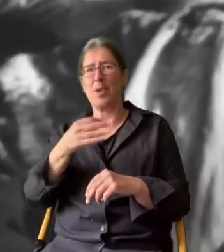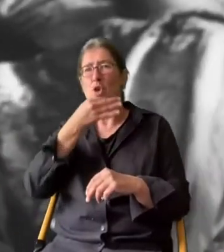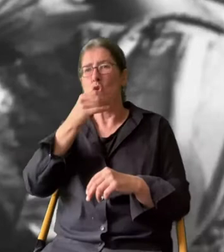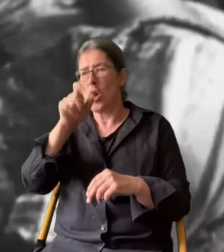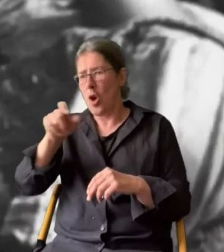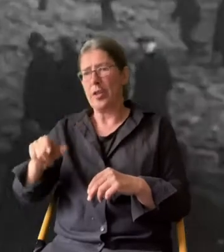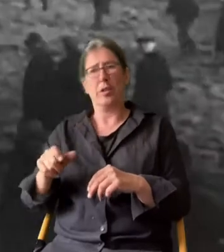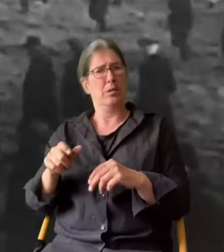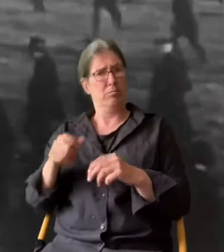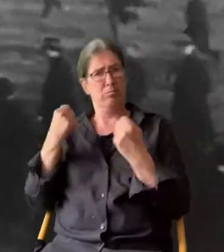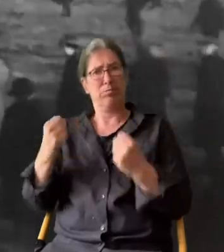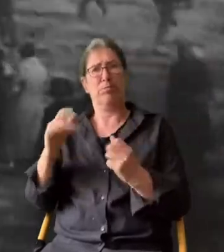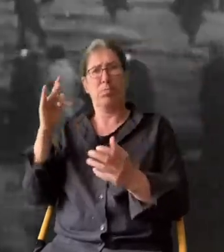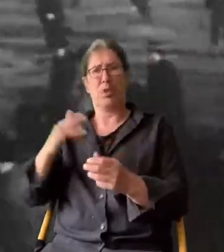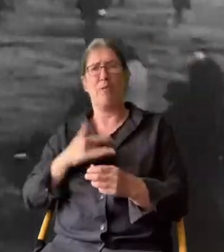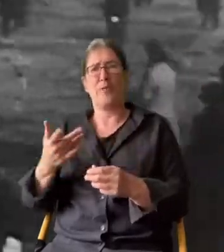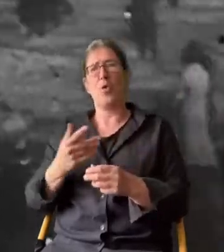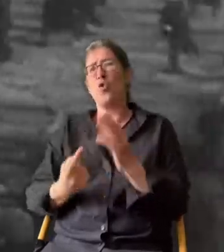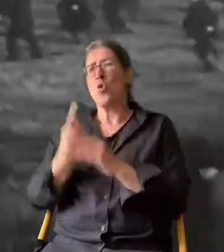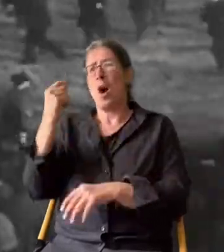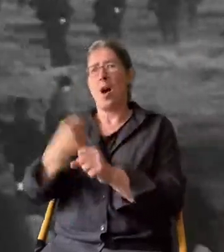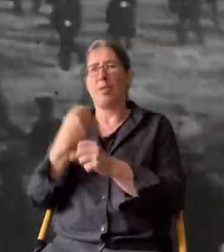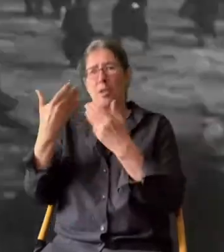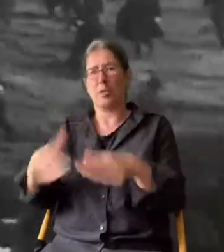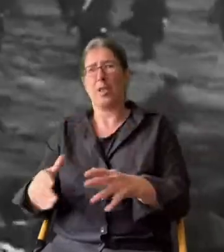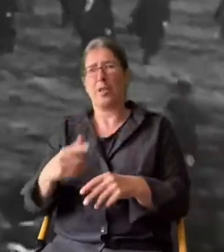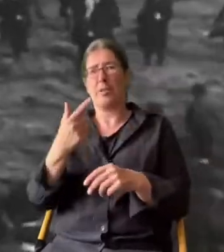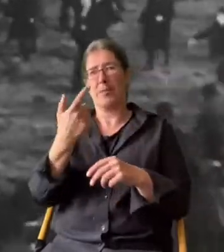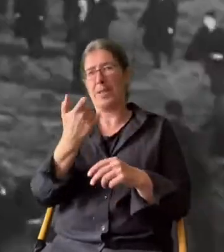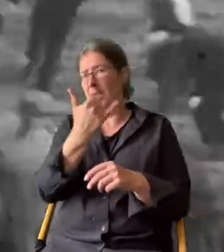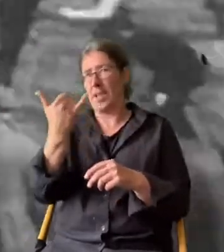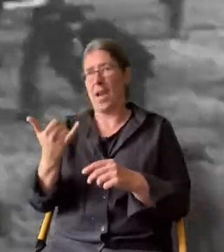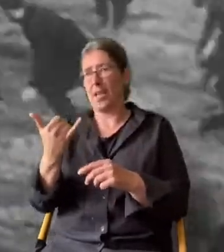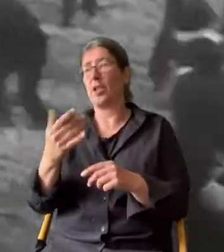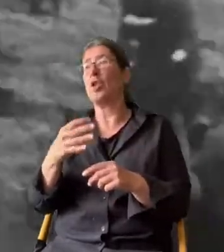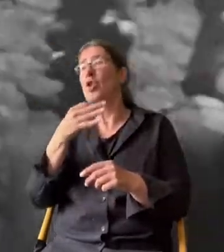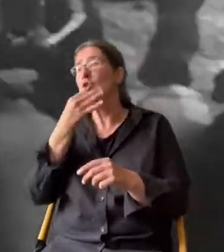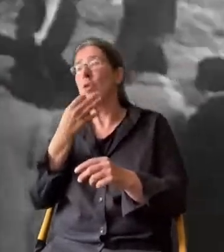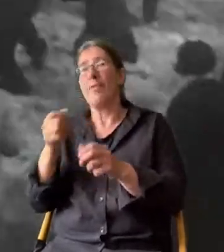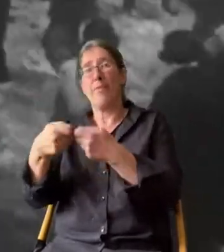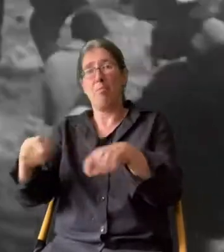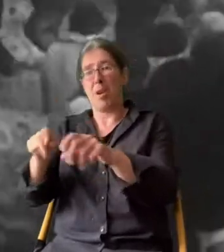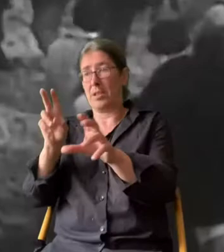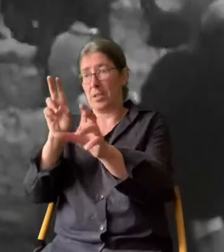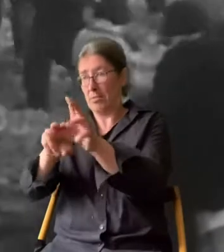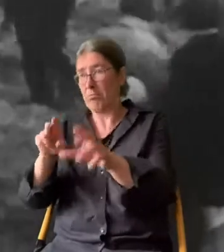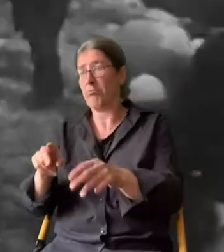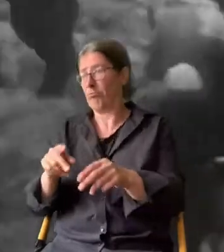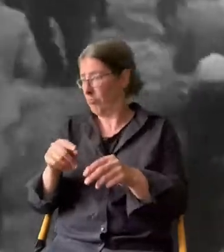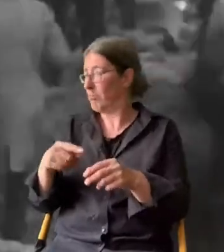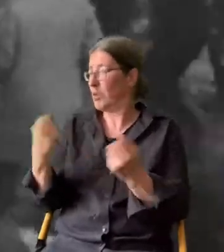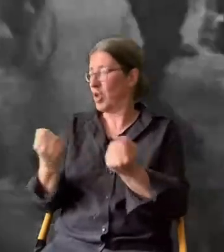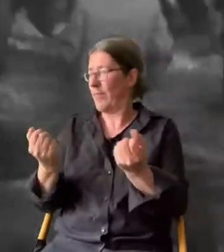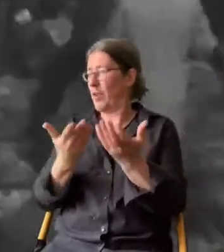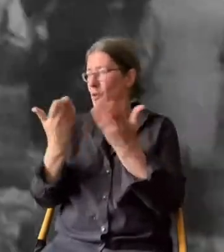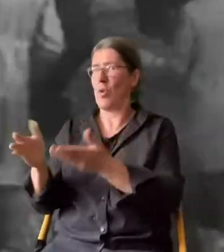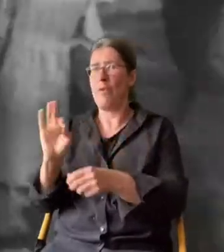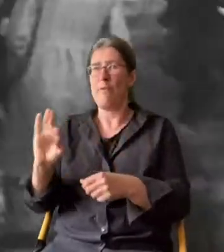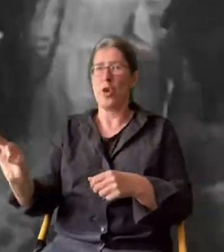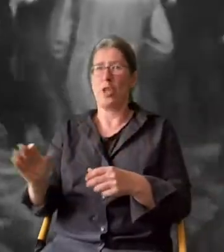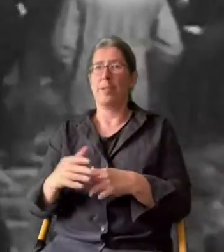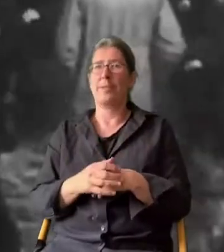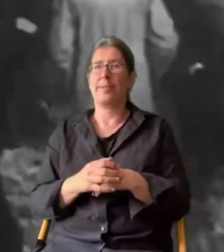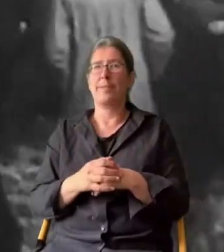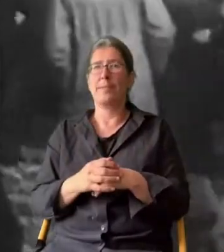Gerade junge Leute trifft die hohe Arbeitslosigkeit der 20er Jahre hart. Jugendverbände geben ihnen Halt und etwas zu tun.